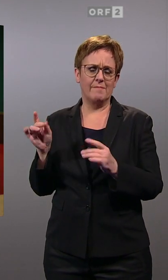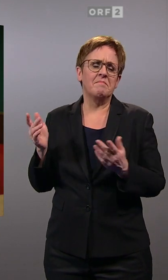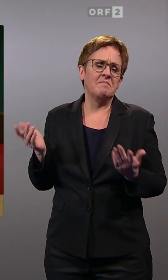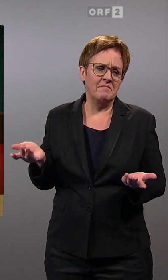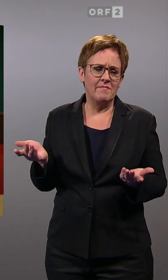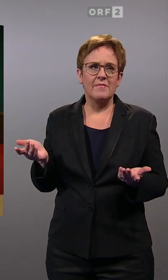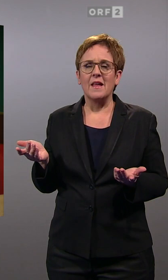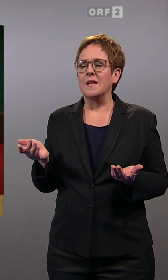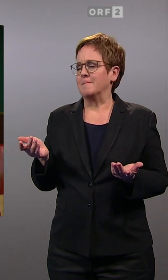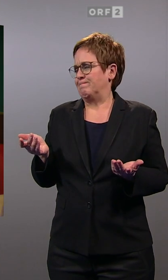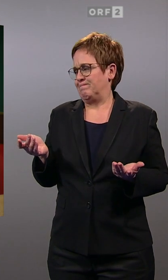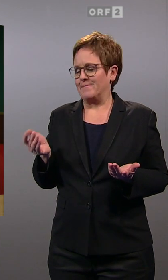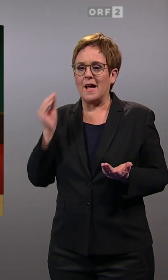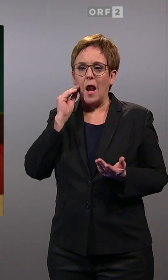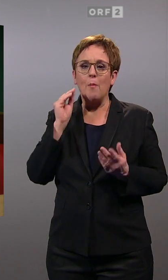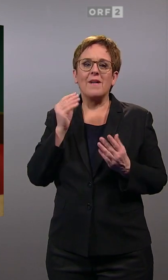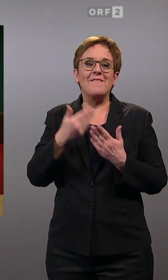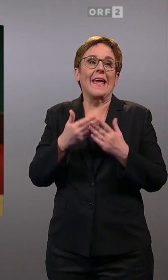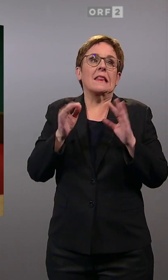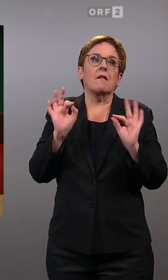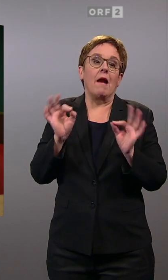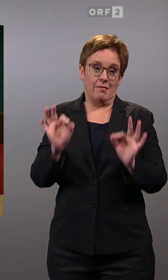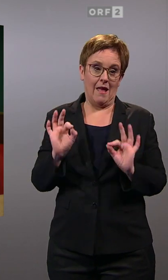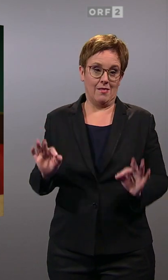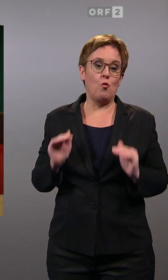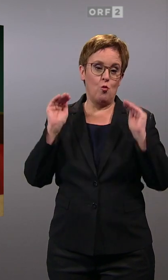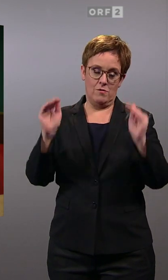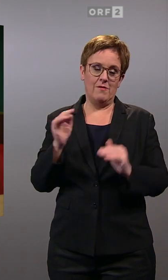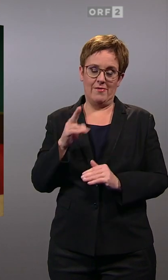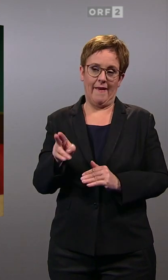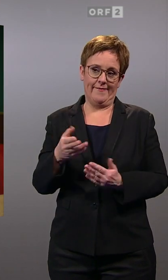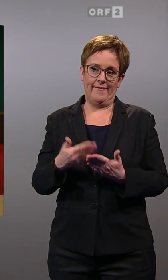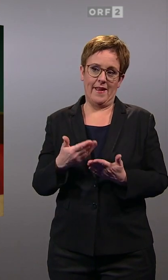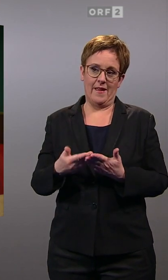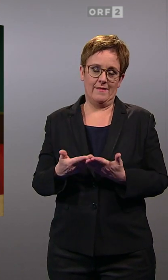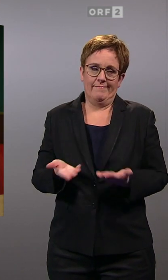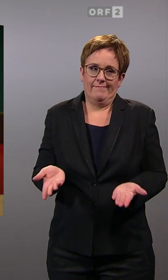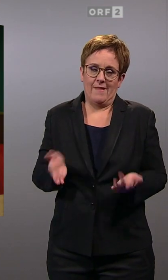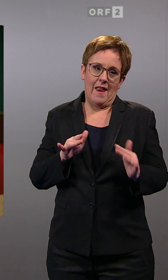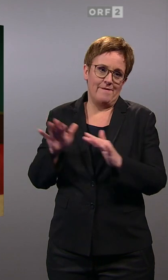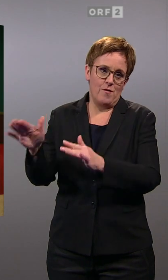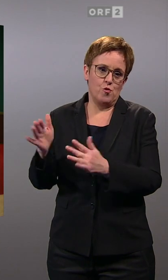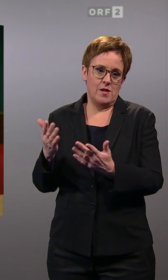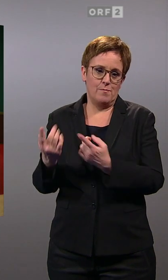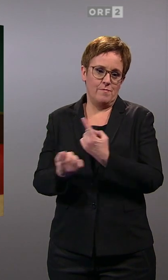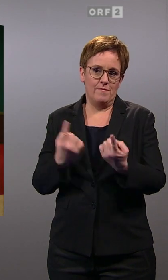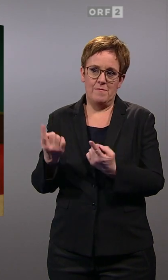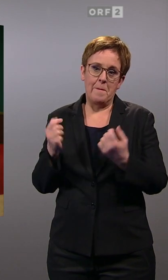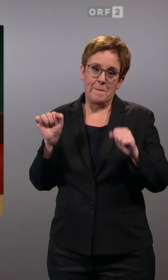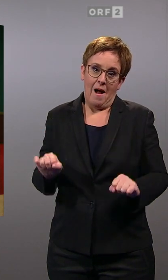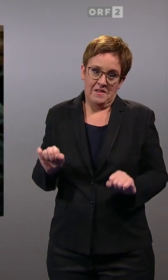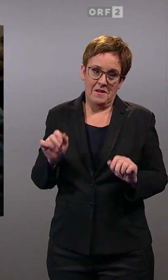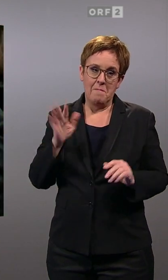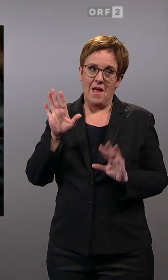ich nicht so sehr der Qualität geschuldet, sondern eben dieser Einflussposition und dieser Macht.